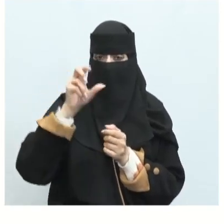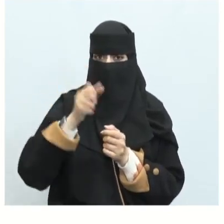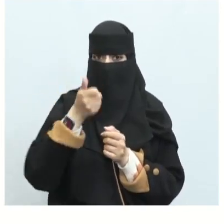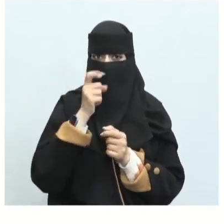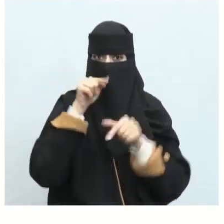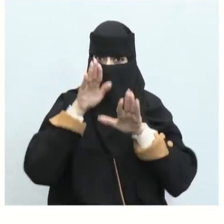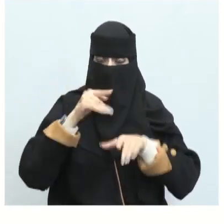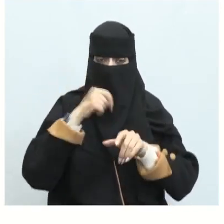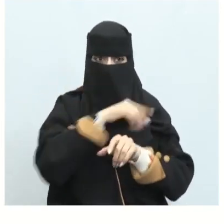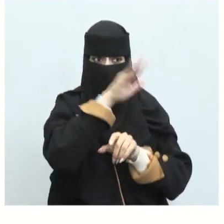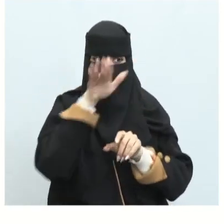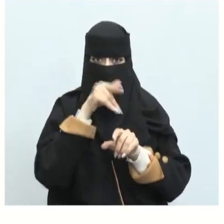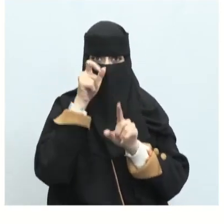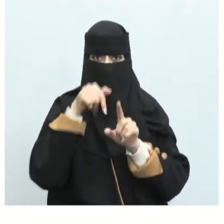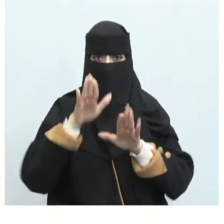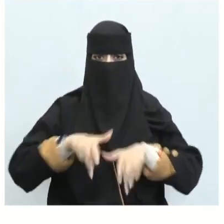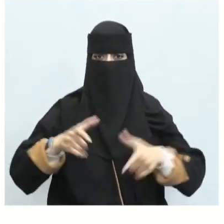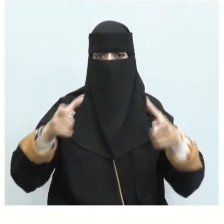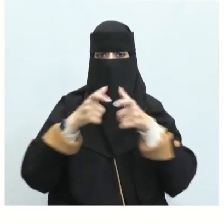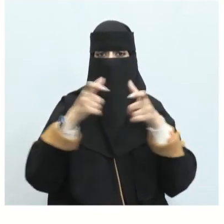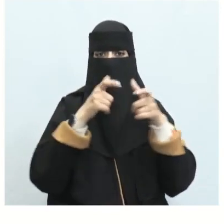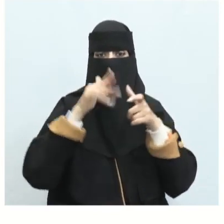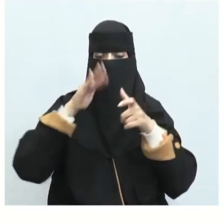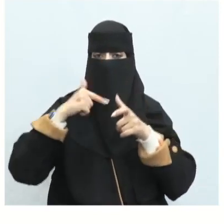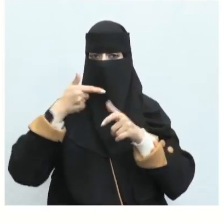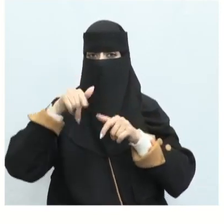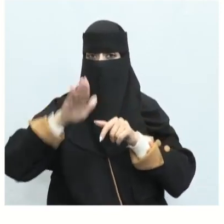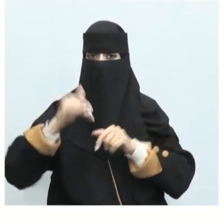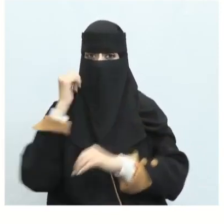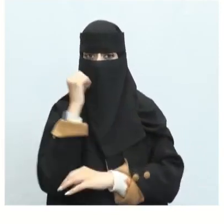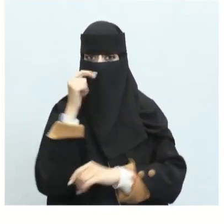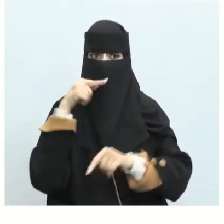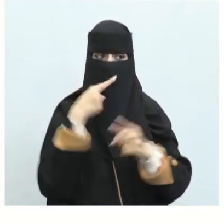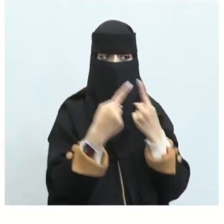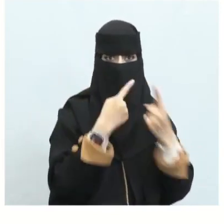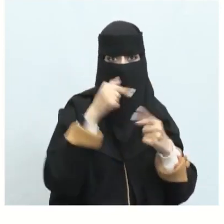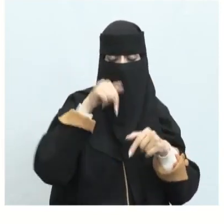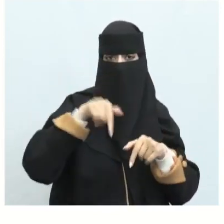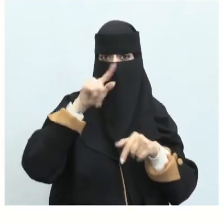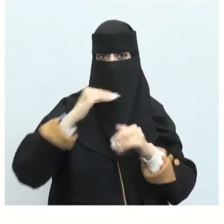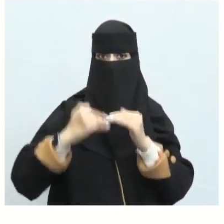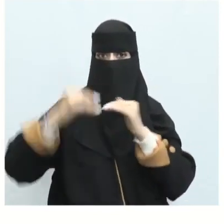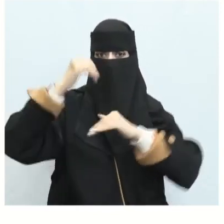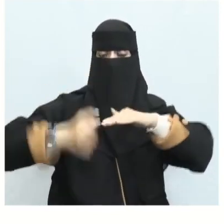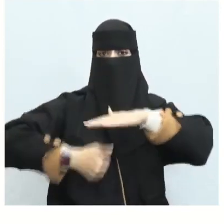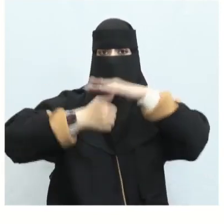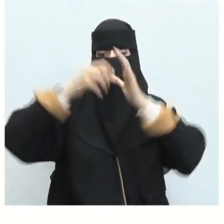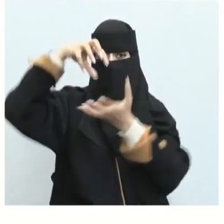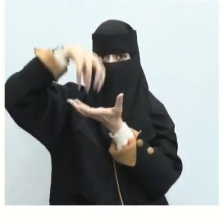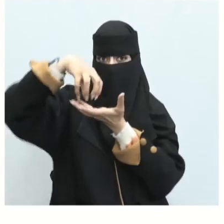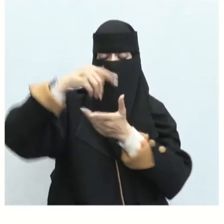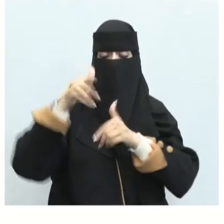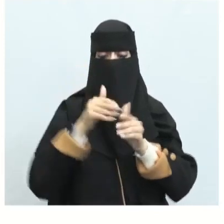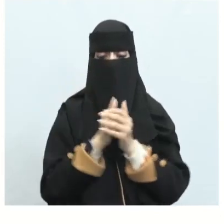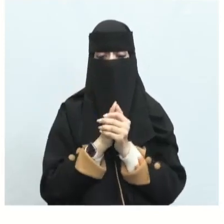على أنه من رؤساء القوم أو أصحاب الكلمة أنه دائما ما يشهد أنه وادي وهو مكان الاجتماع هو دائما ما يحضر